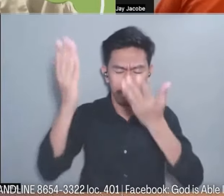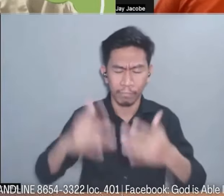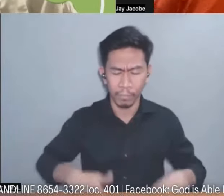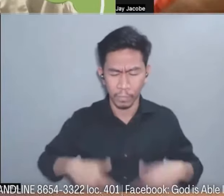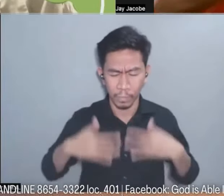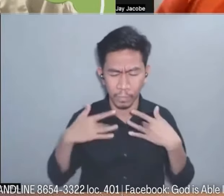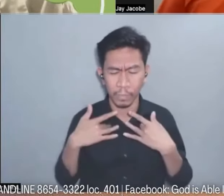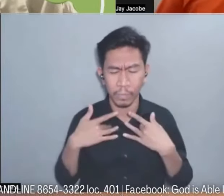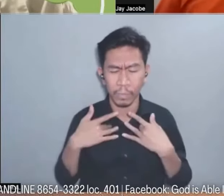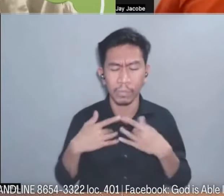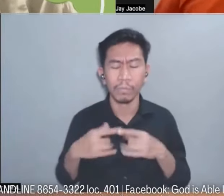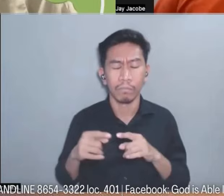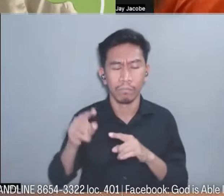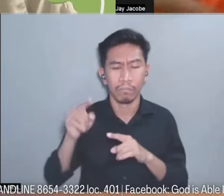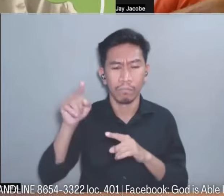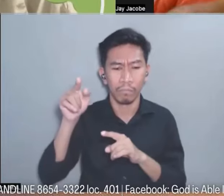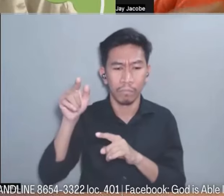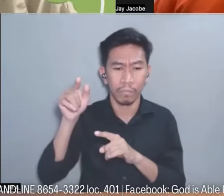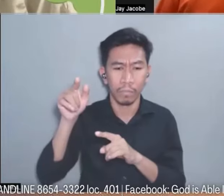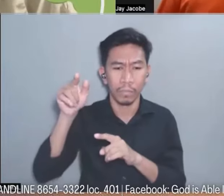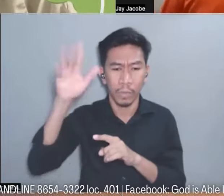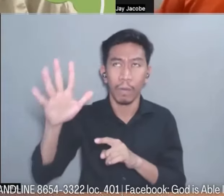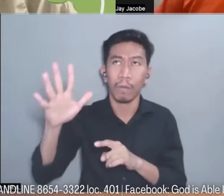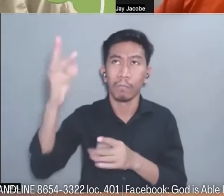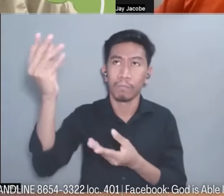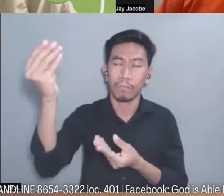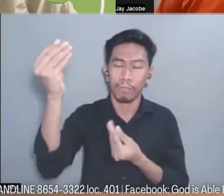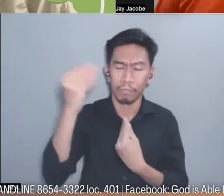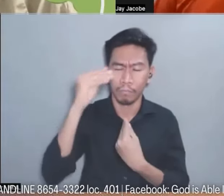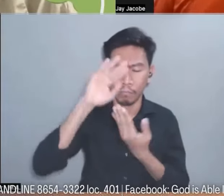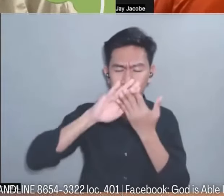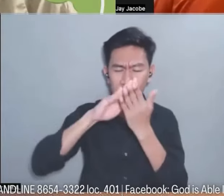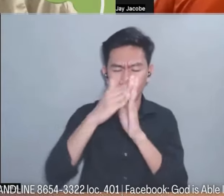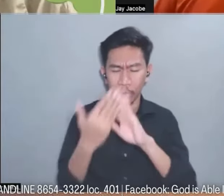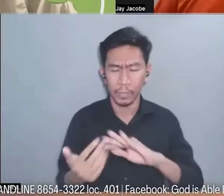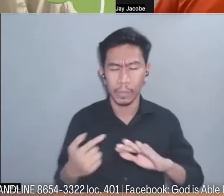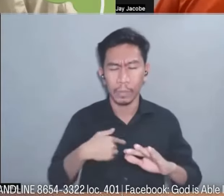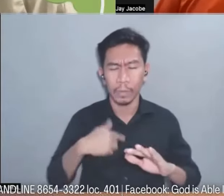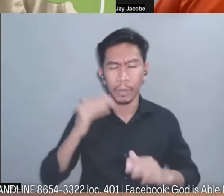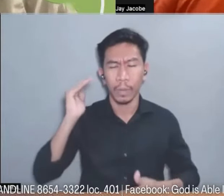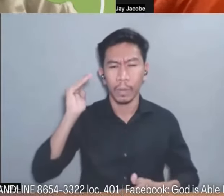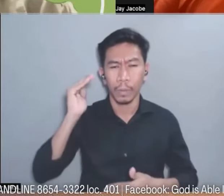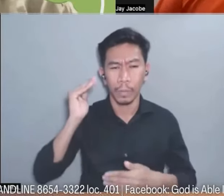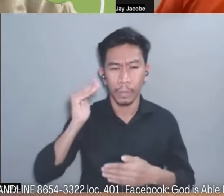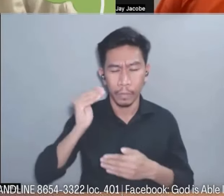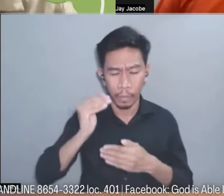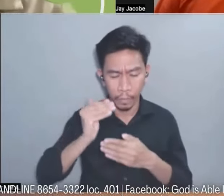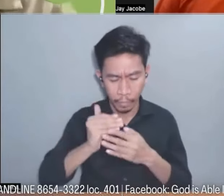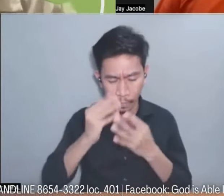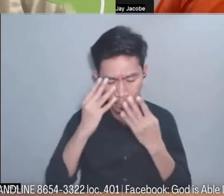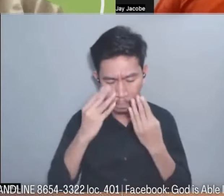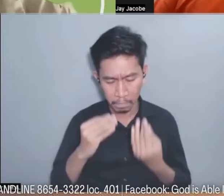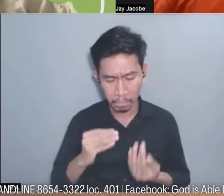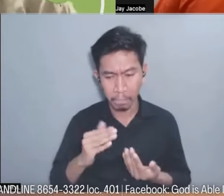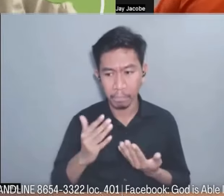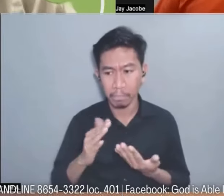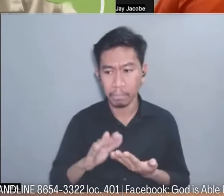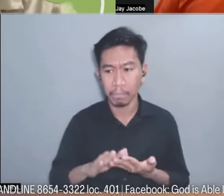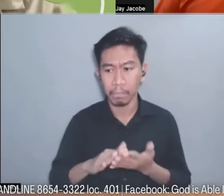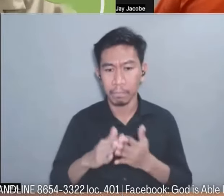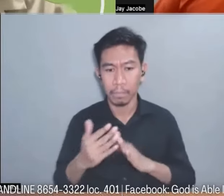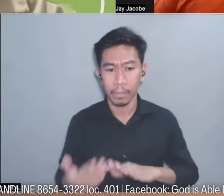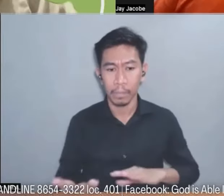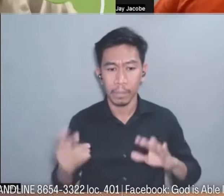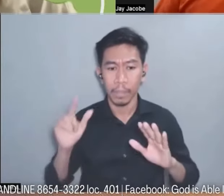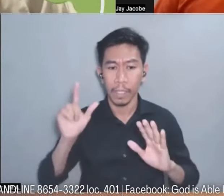binigyan niya po ako ng pwesto nakatilog po ako ng maayos hanggang sa bumaba po ako sa Pilipinas yung nakita ko na po